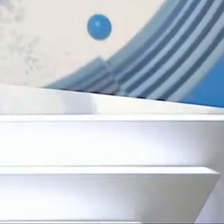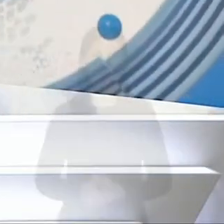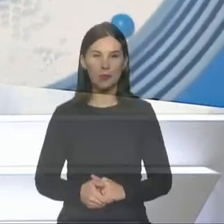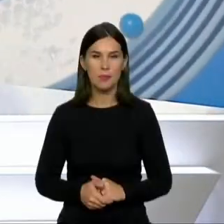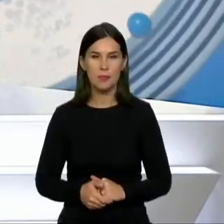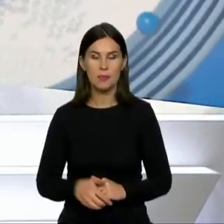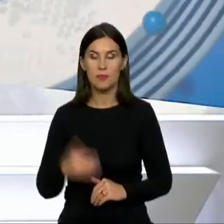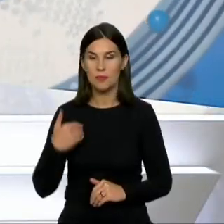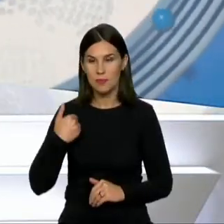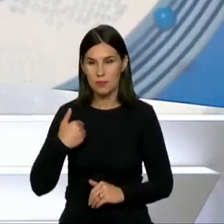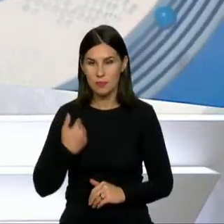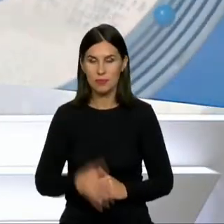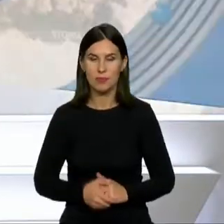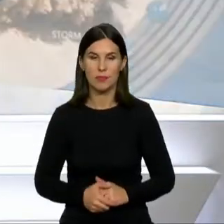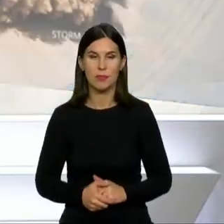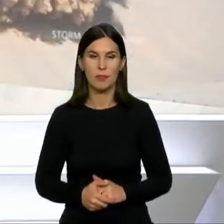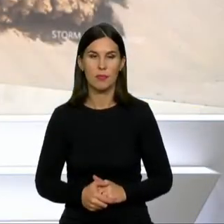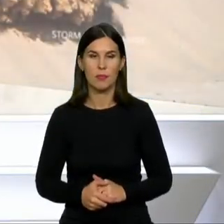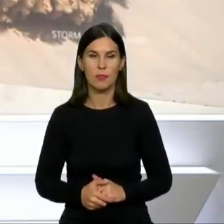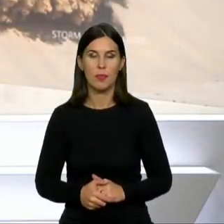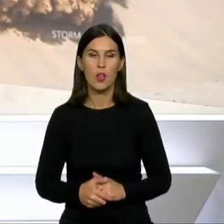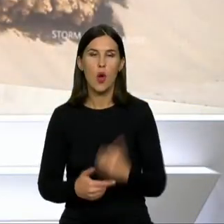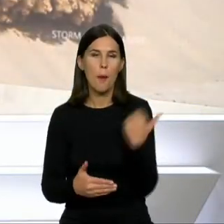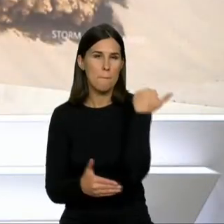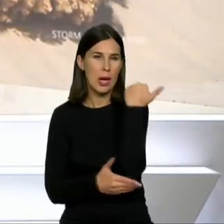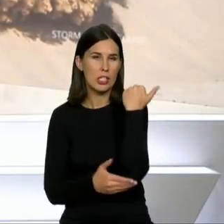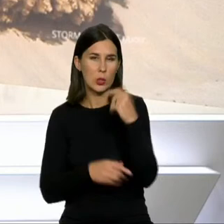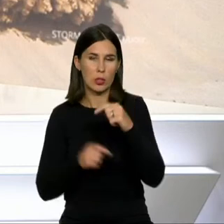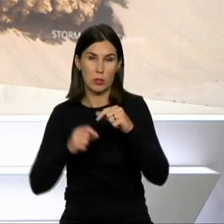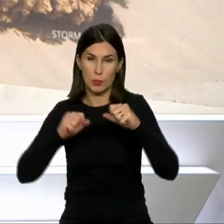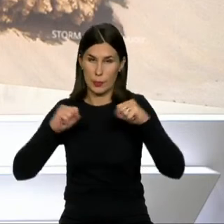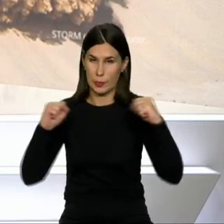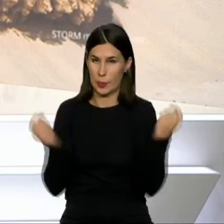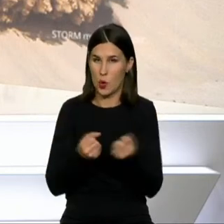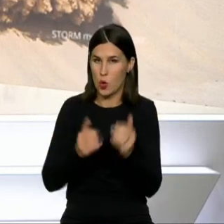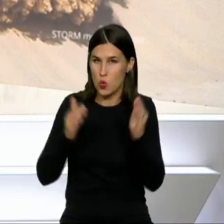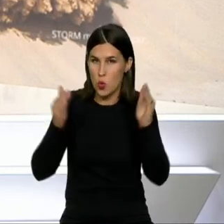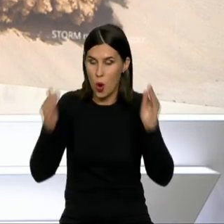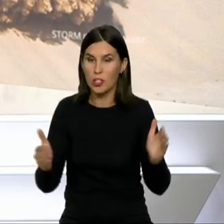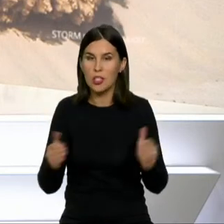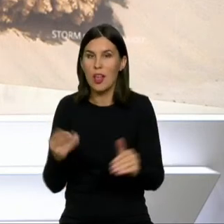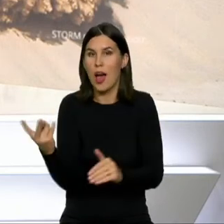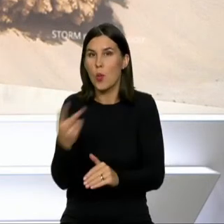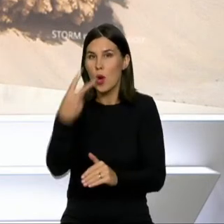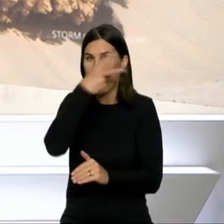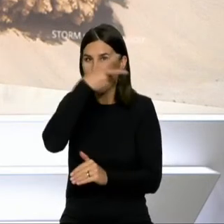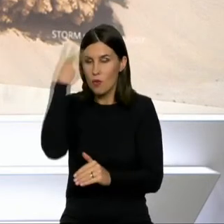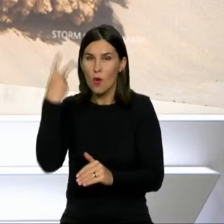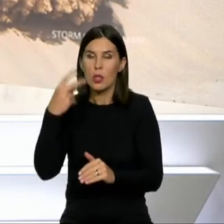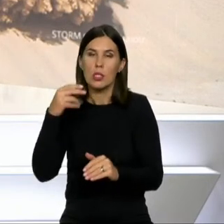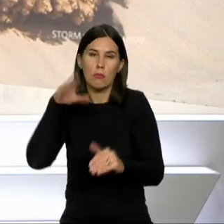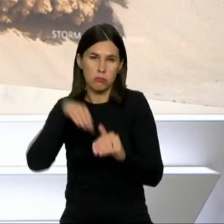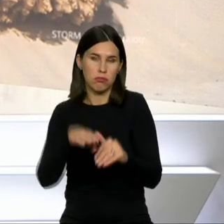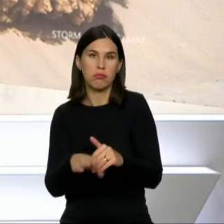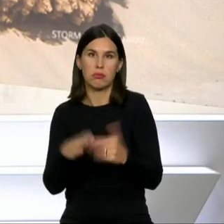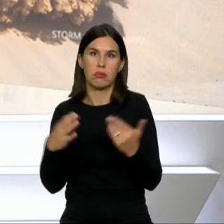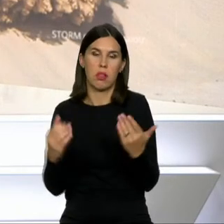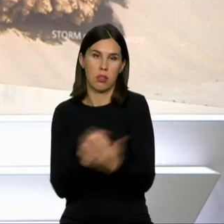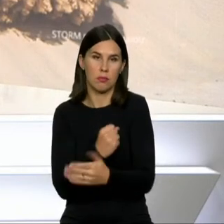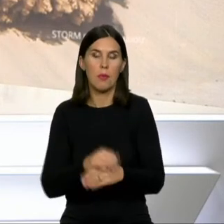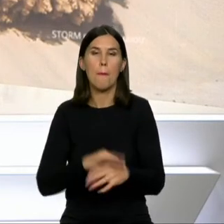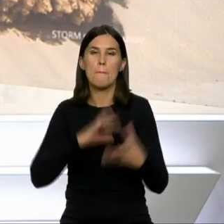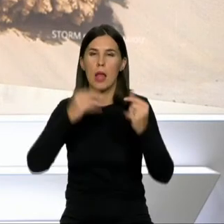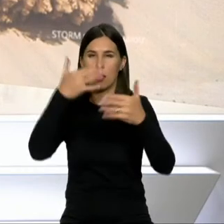Labas vakaras. Į veikę paskutinį greičio ruožo Maroko Ralyje finišavo būl Lietuvos lenktynininkai. Bendroje pasaulio čempionato